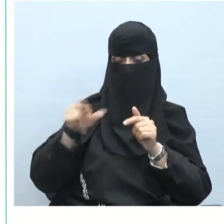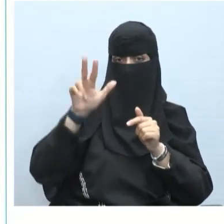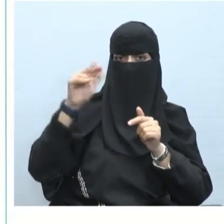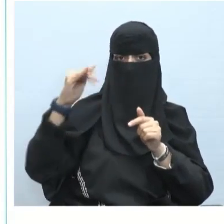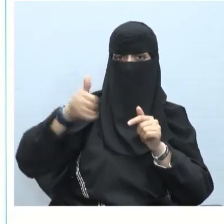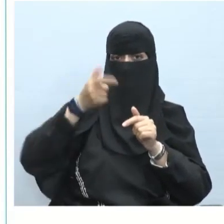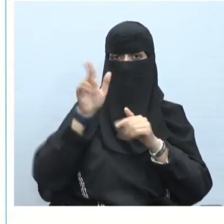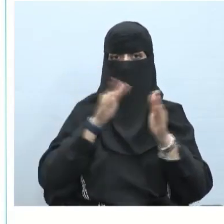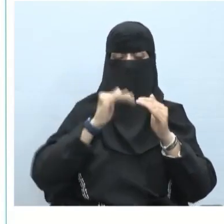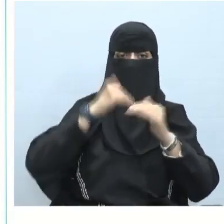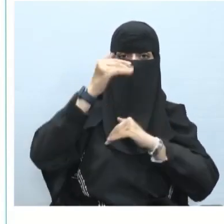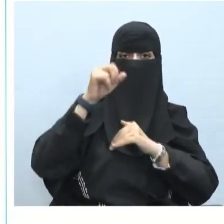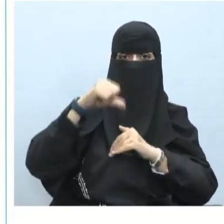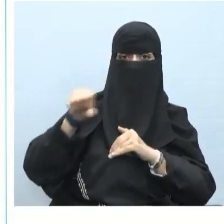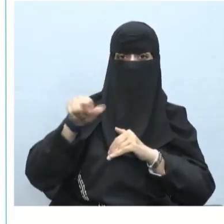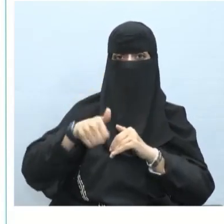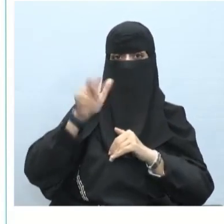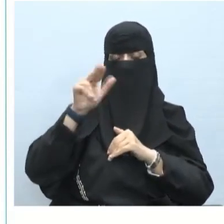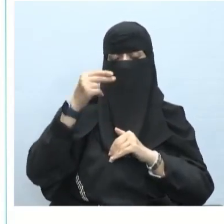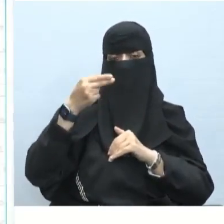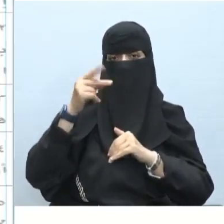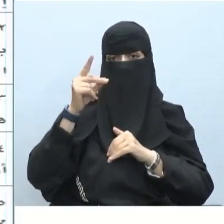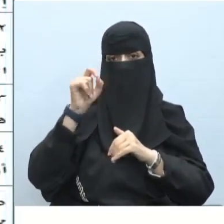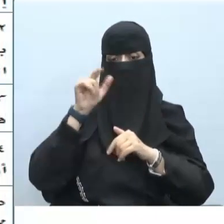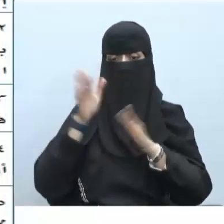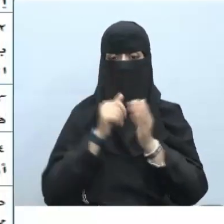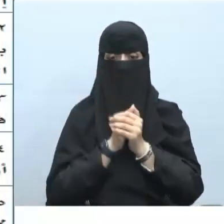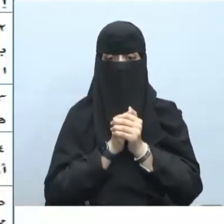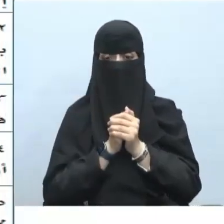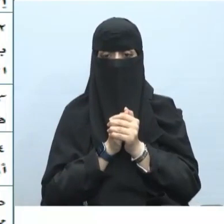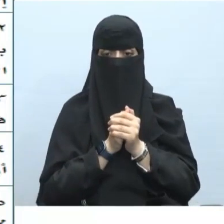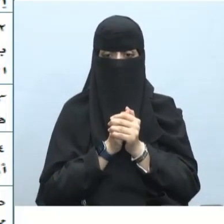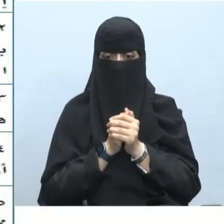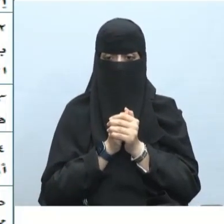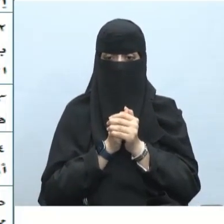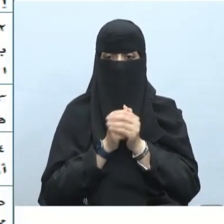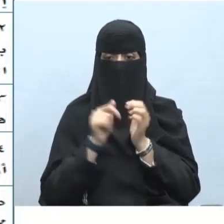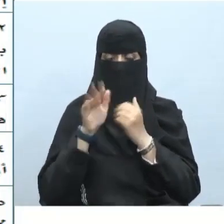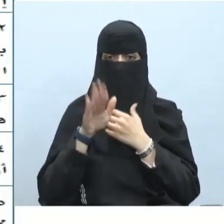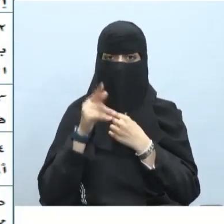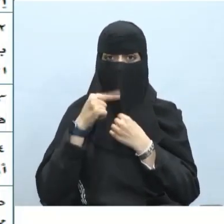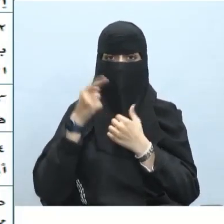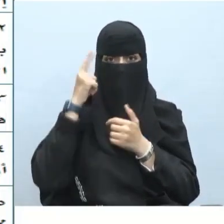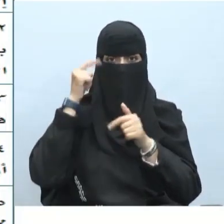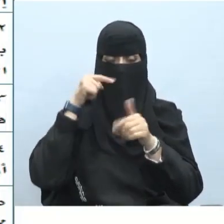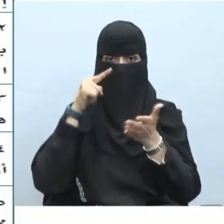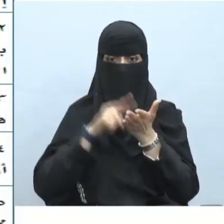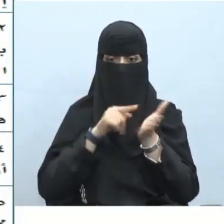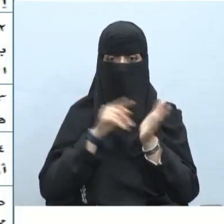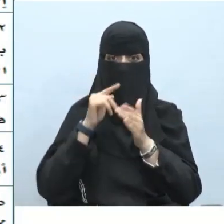واو العطف ننتقل للتدريب الذي يليه هنا أعلم أن